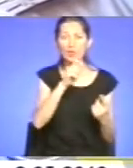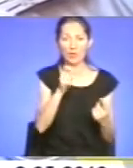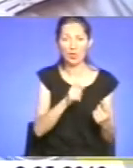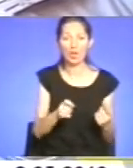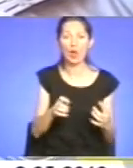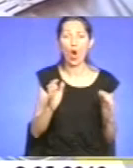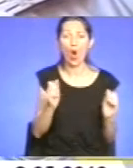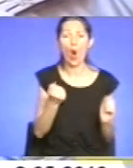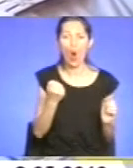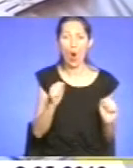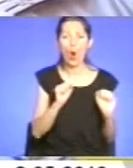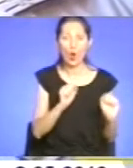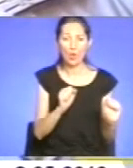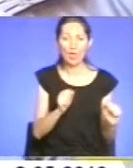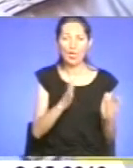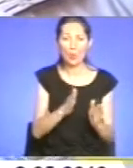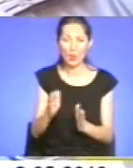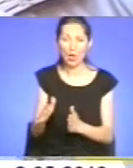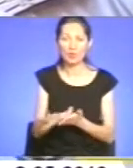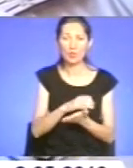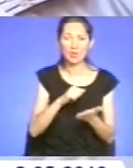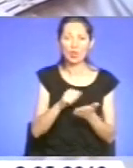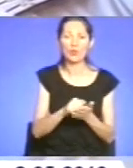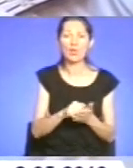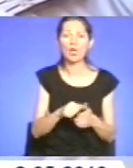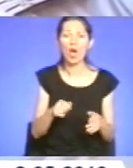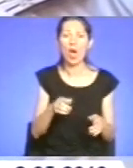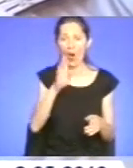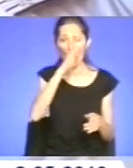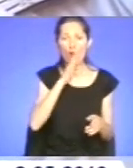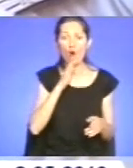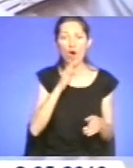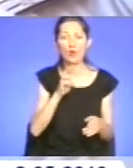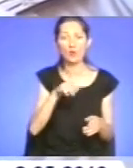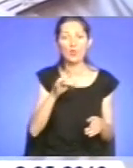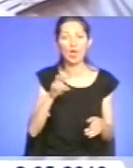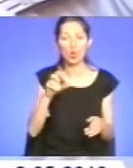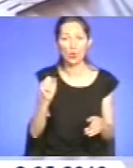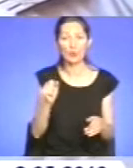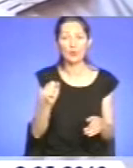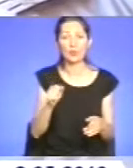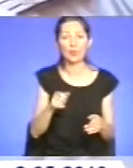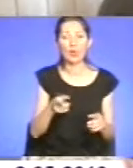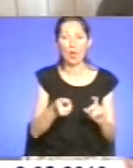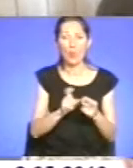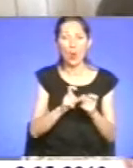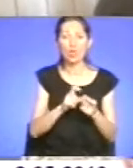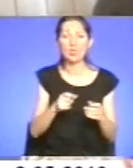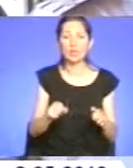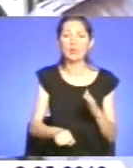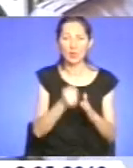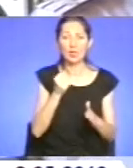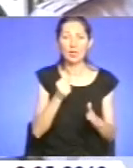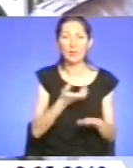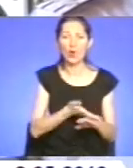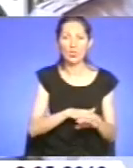в тилу, піднімали країну з розрухи та боролися з злочинністю у тяжкі повоєнні роки, одягнувши мундир міліціонера. Доброго здоров'я,